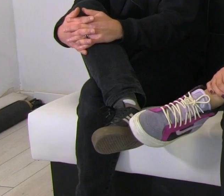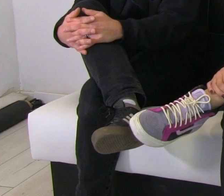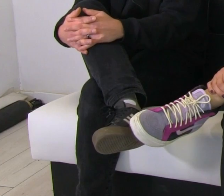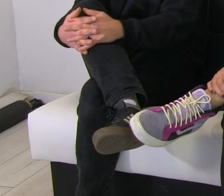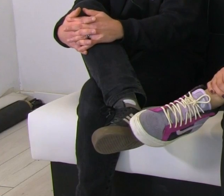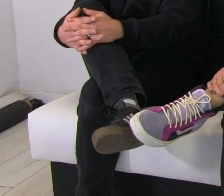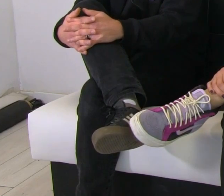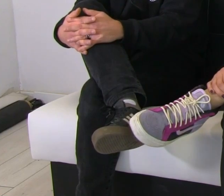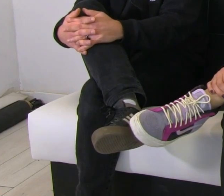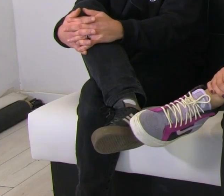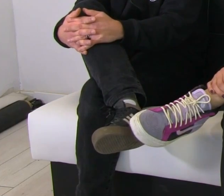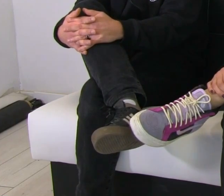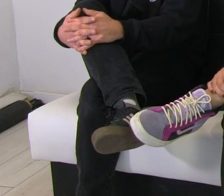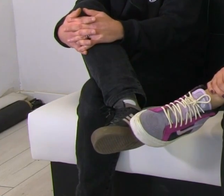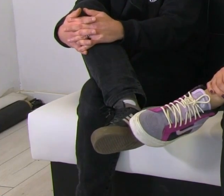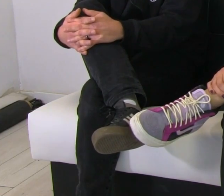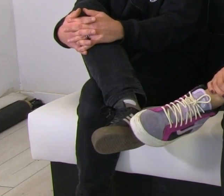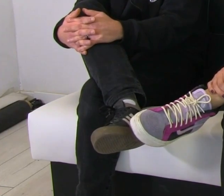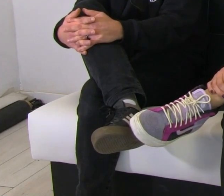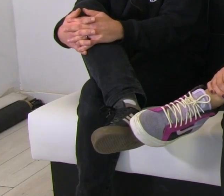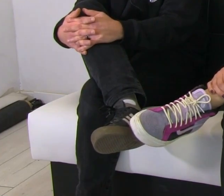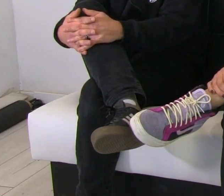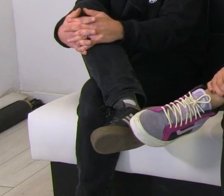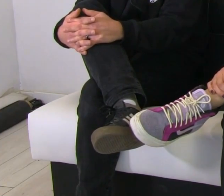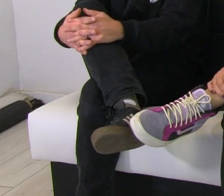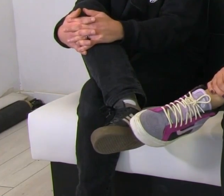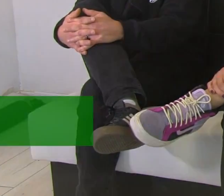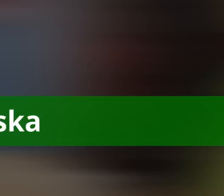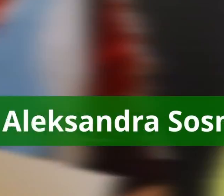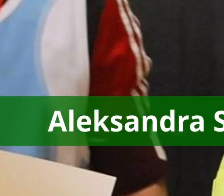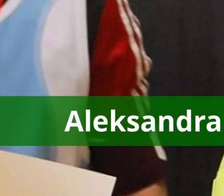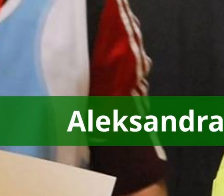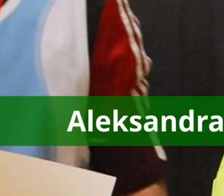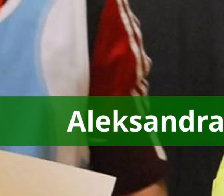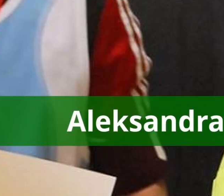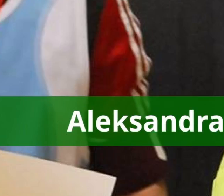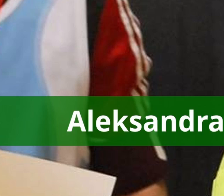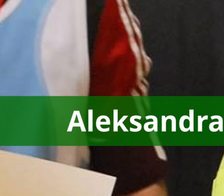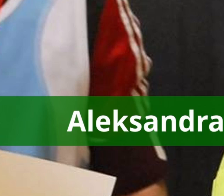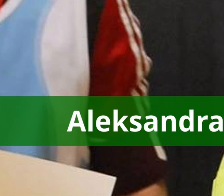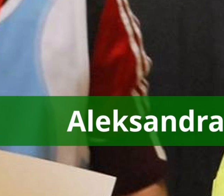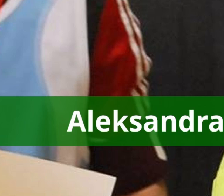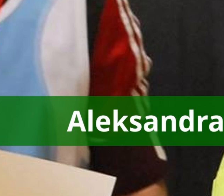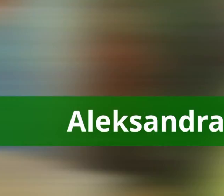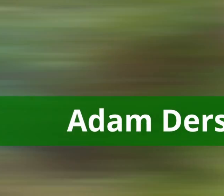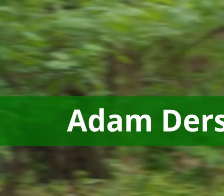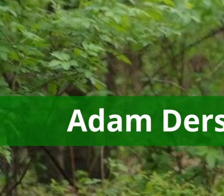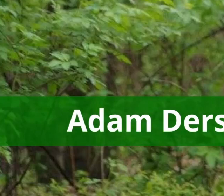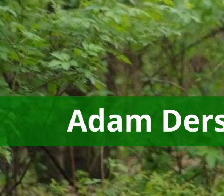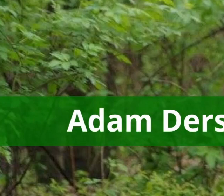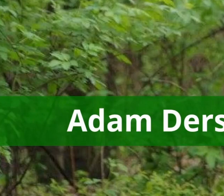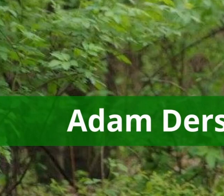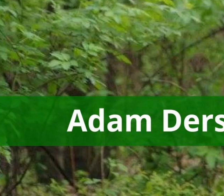generalnie wolelibyśmy o tym mówić nasi ludzie na przykład. Zróbmy hałas!